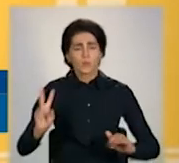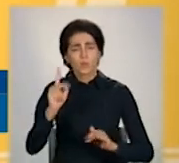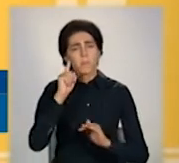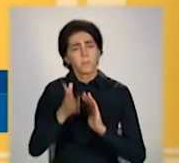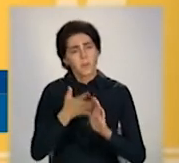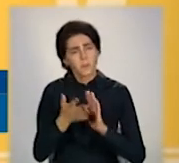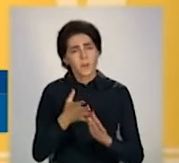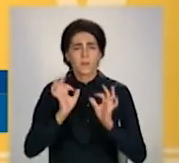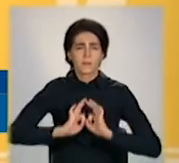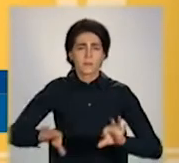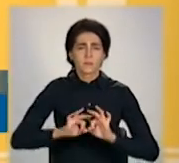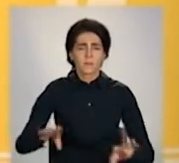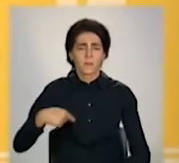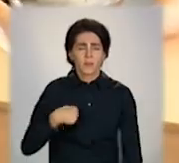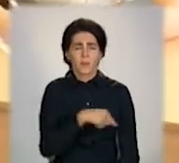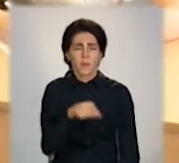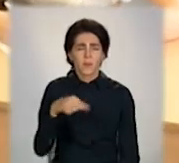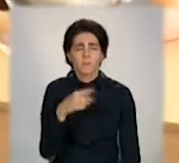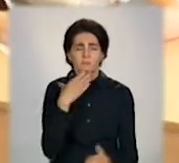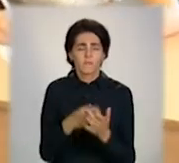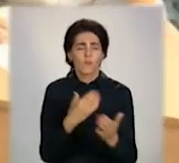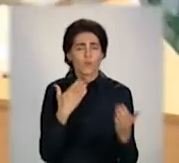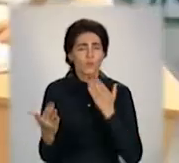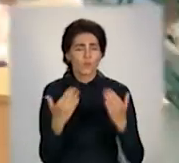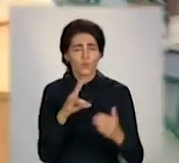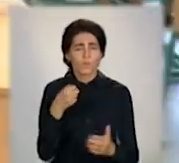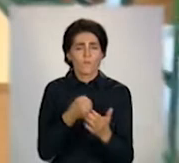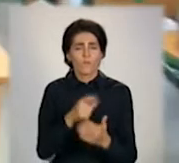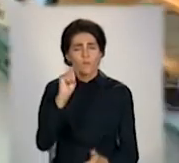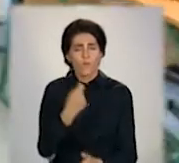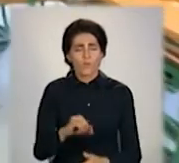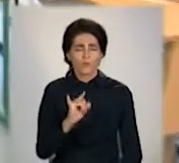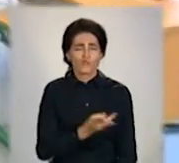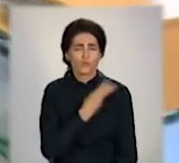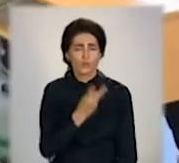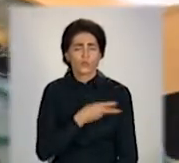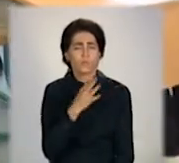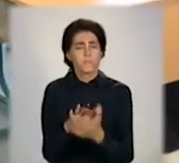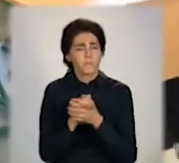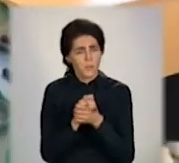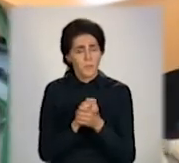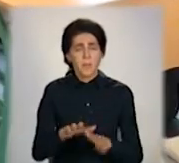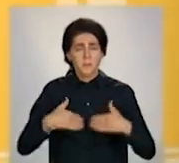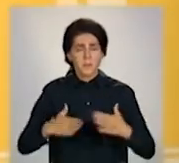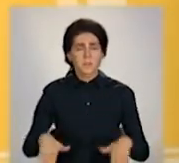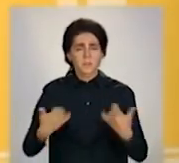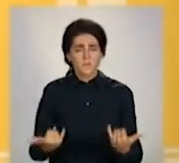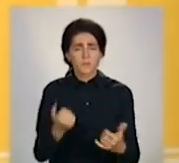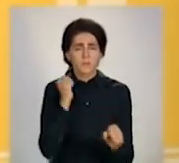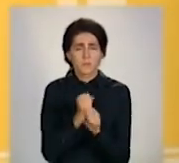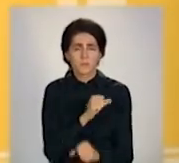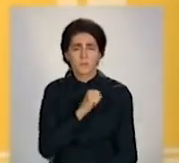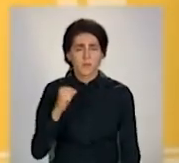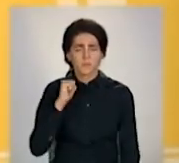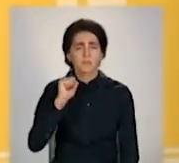розповідають нам своє ставлення до війни і прагнення до миру. Знаєте, насправді ми сьогодні робимо наш